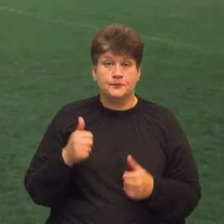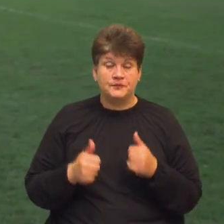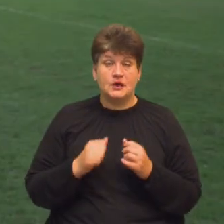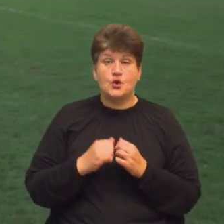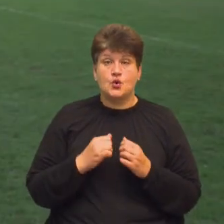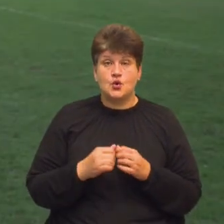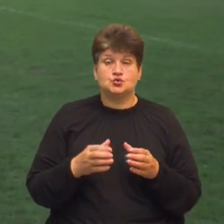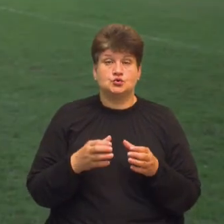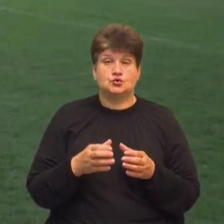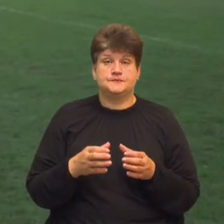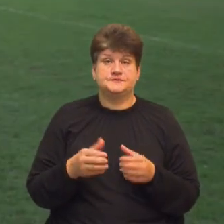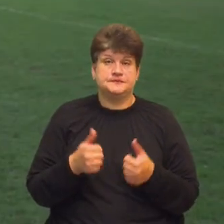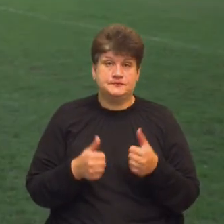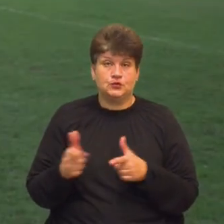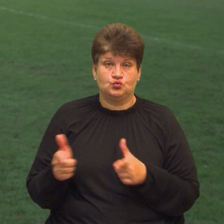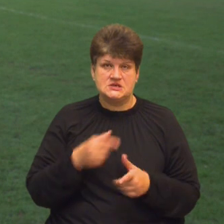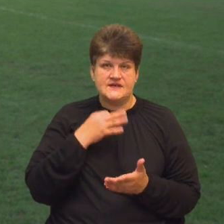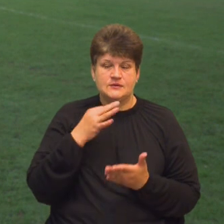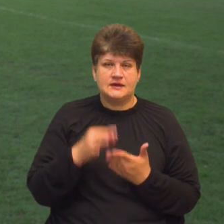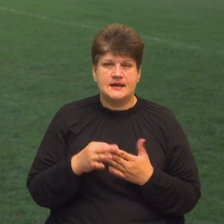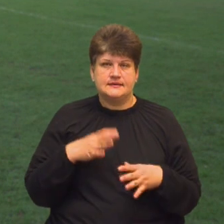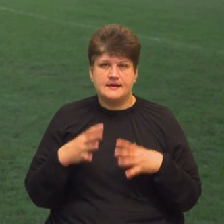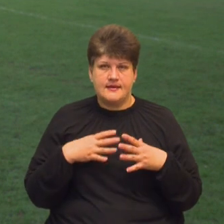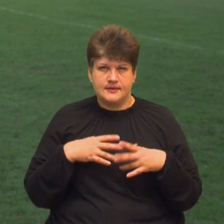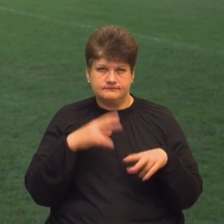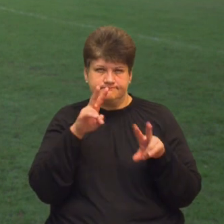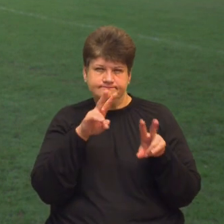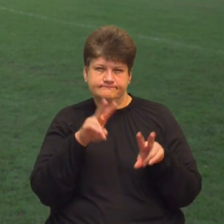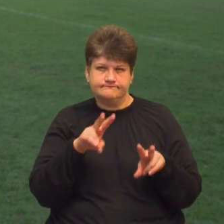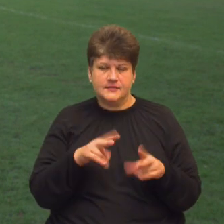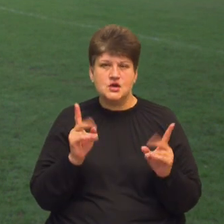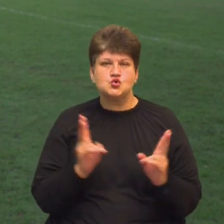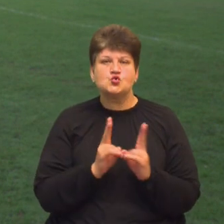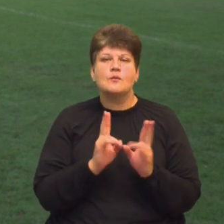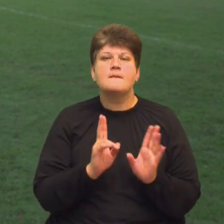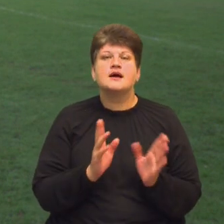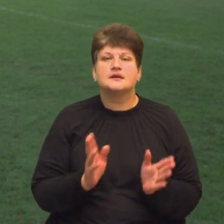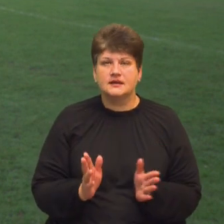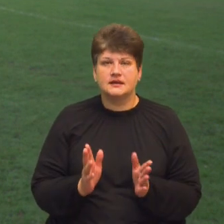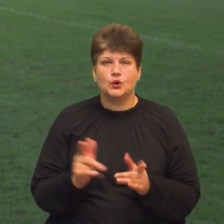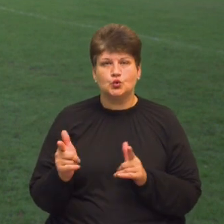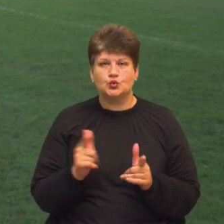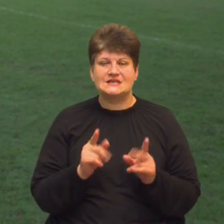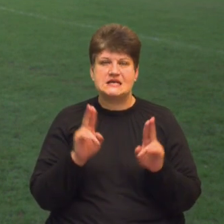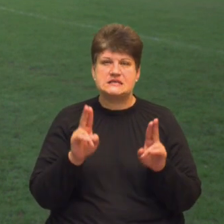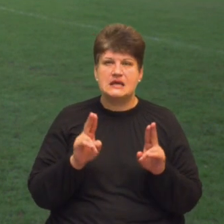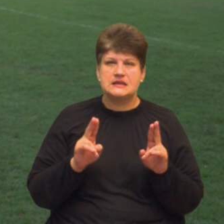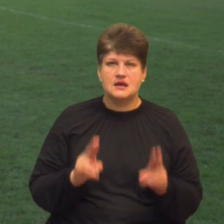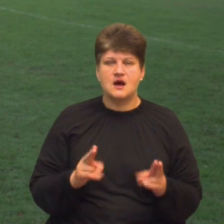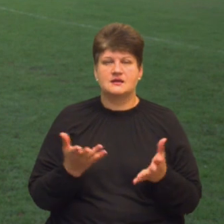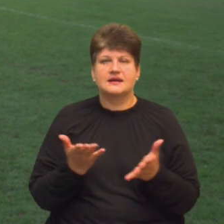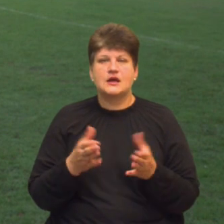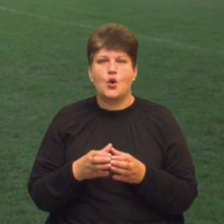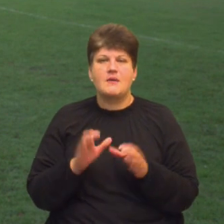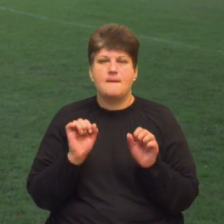відповідально. Тренерський штаб розбирає суперника і, відповідно, там готуються стандарти, які команда